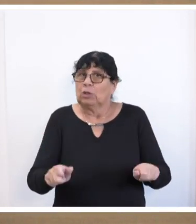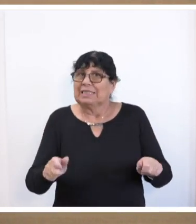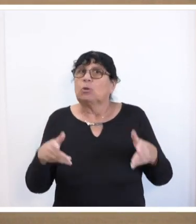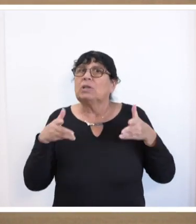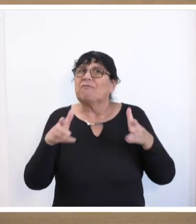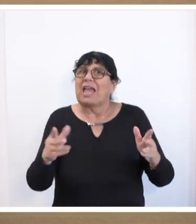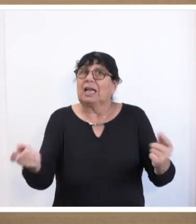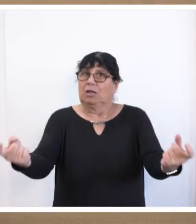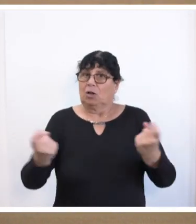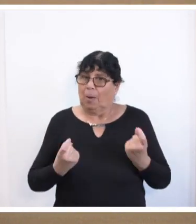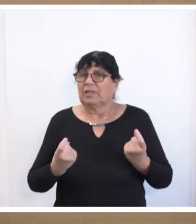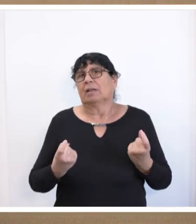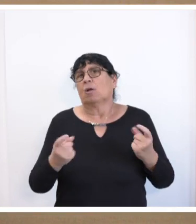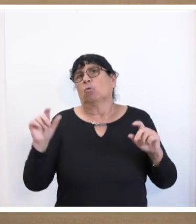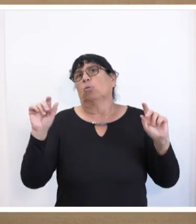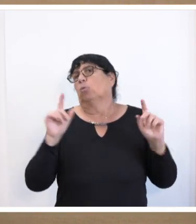sein wird.